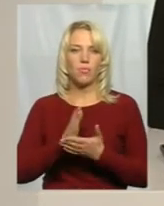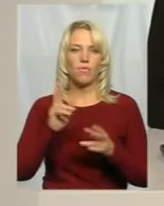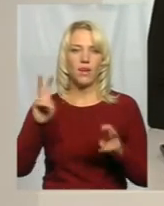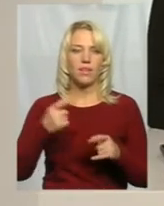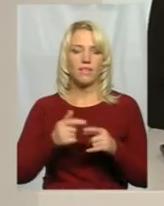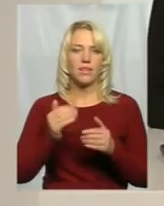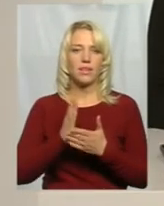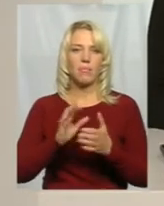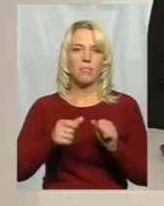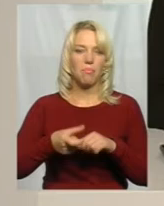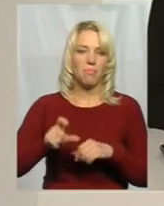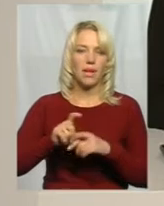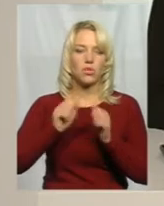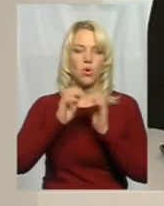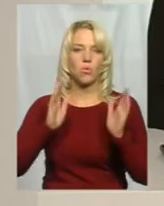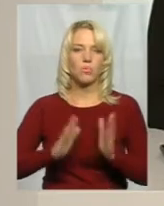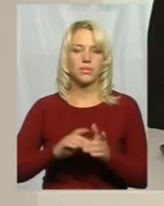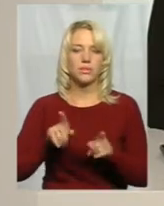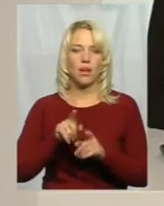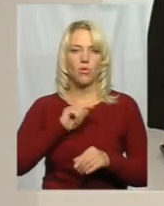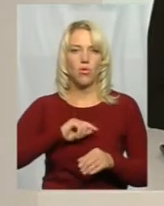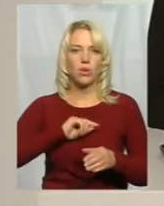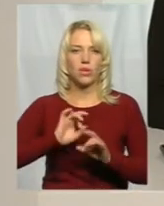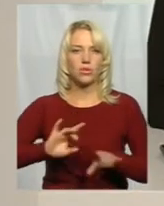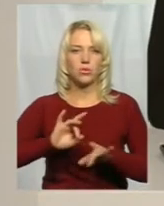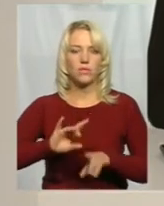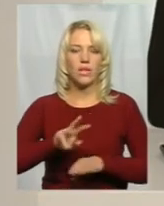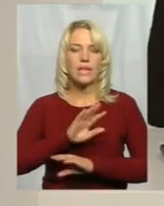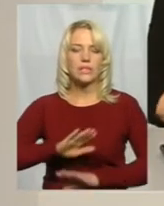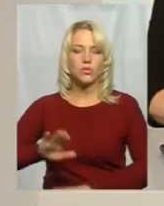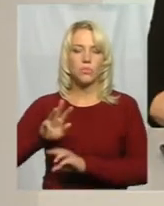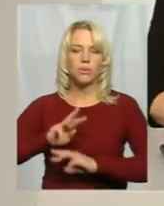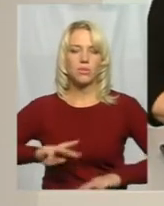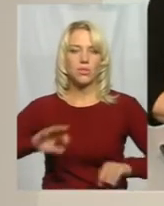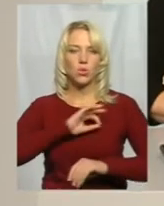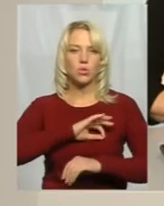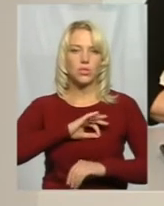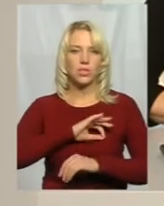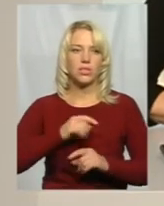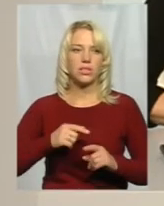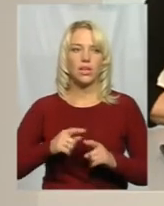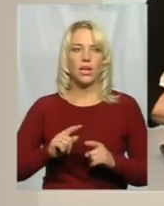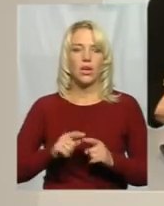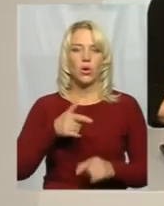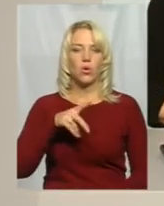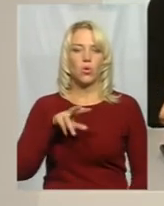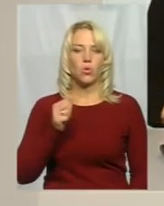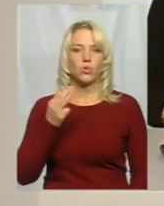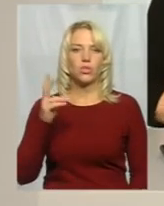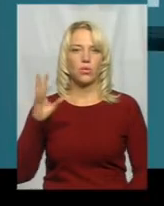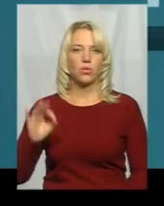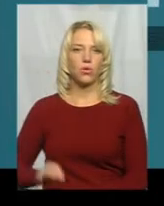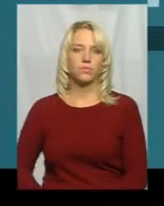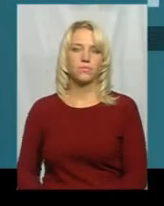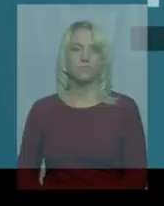комплексним. Так його охарактеризувала заступниця міністра юстиції Світлана Глушченко сьогодні у Хмельницькому. Послухаємо.